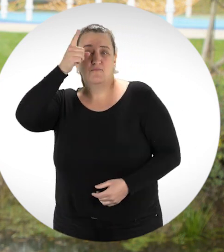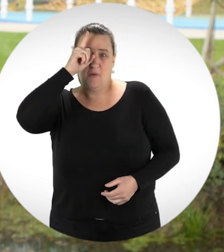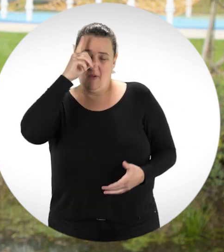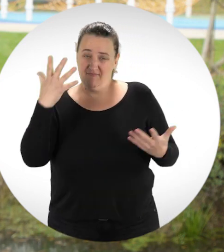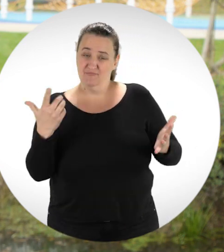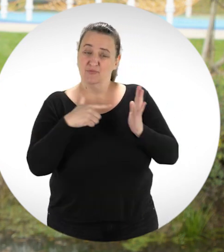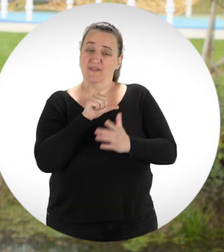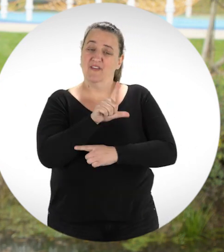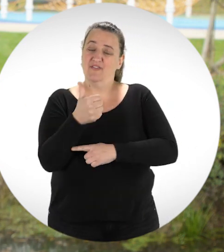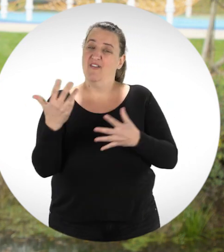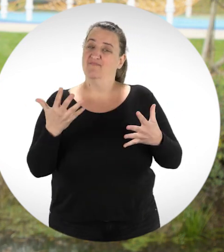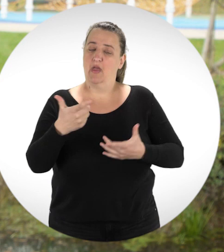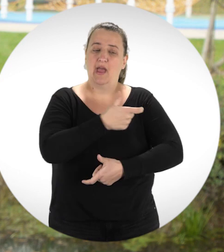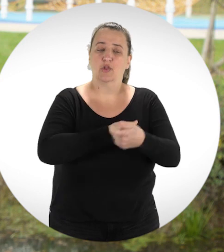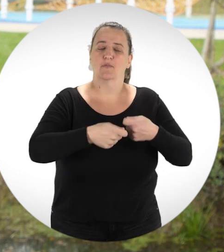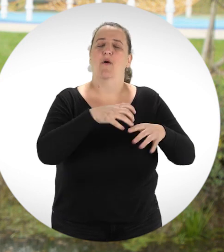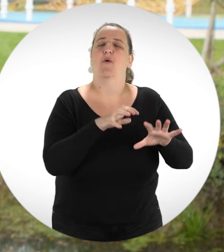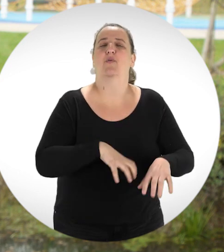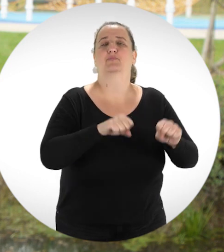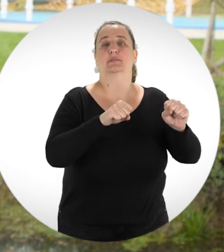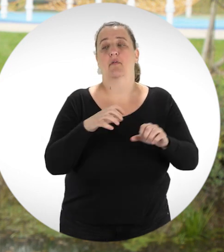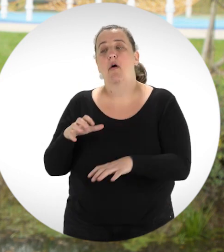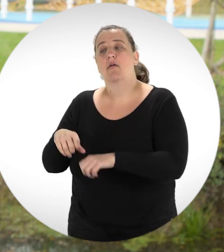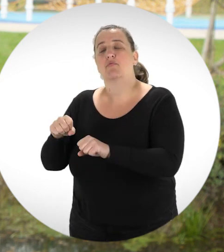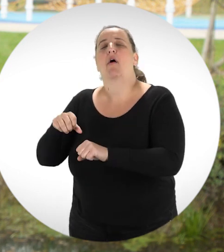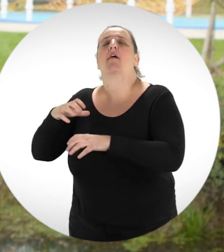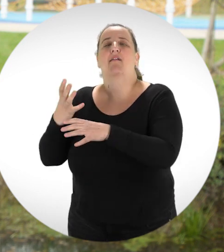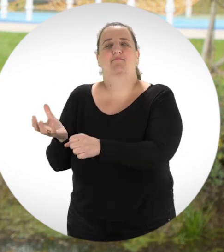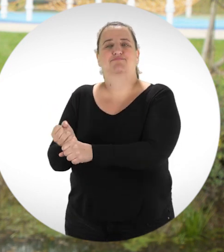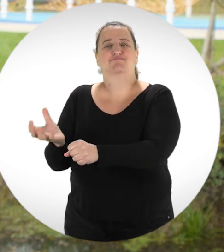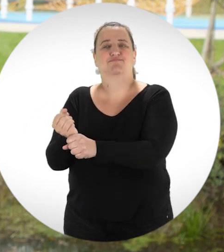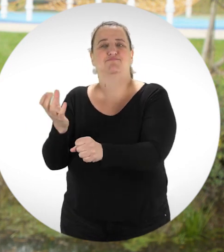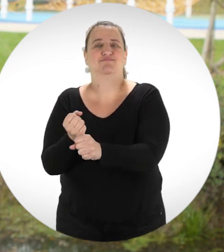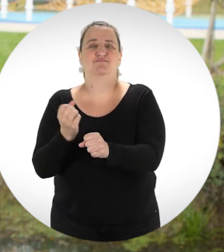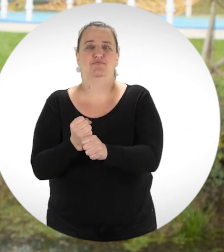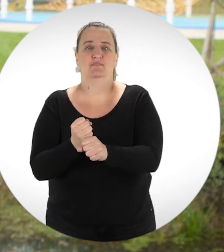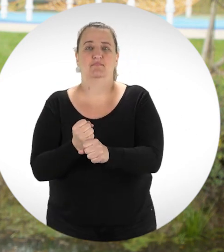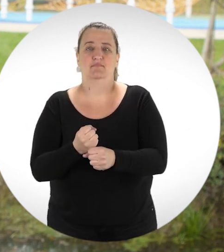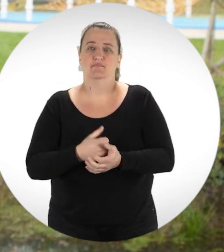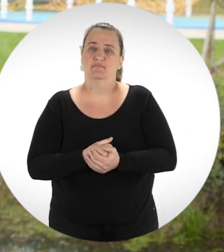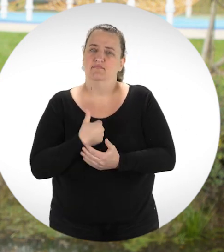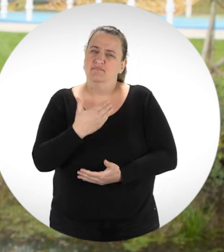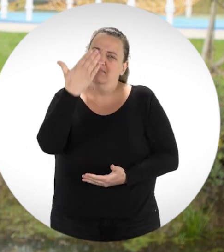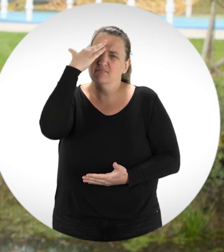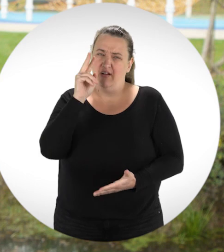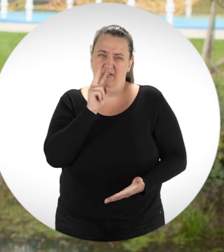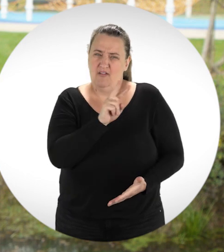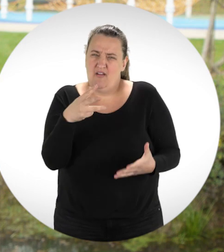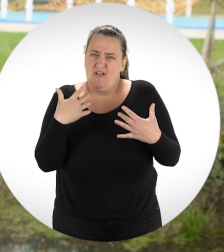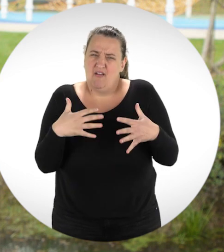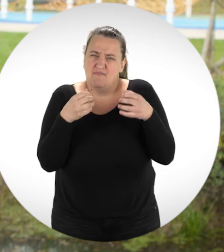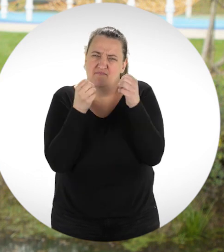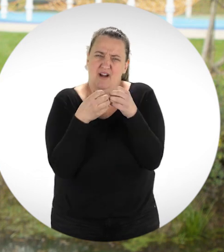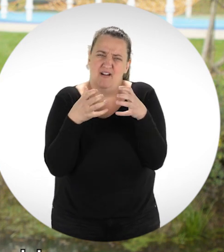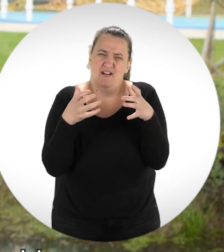2021, ça a été la reprise économique et la création d'emplois. Et puis également parce que l'écrasante majorité